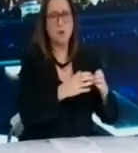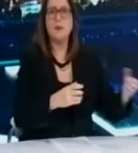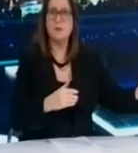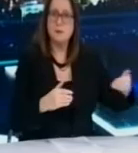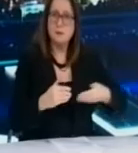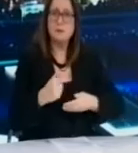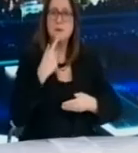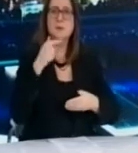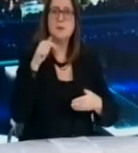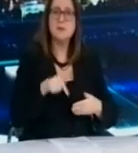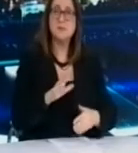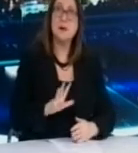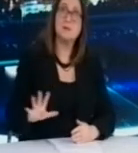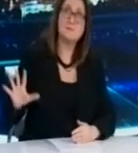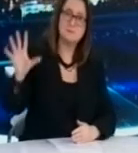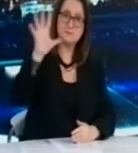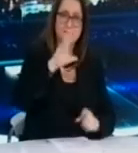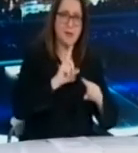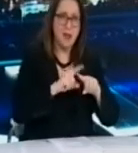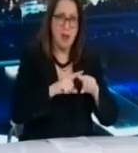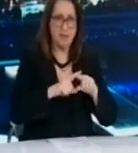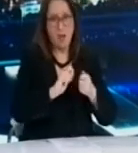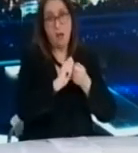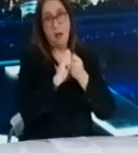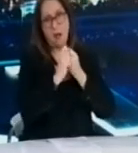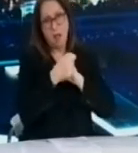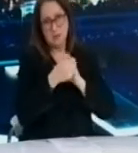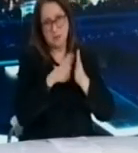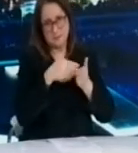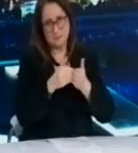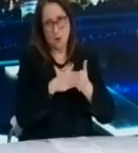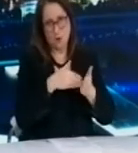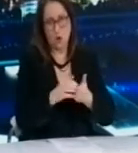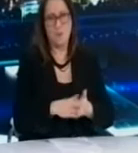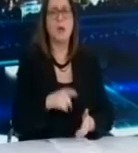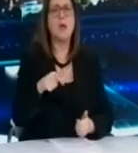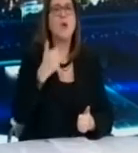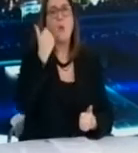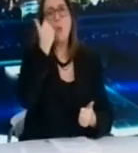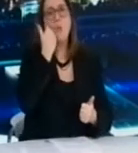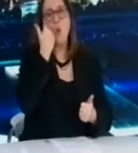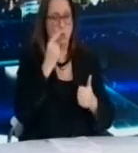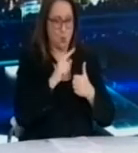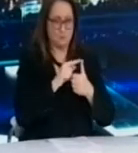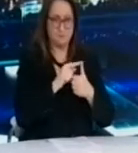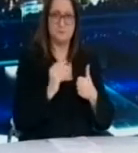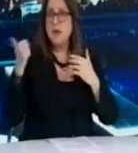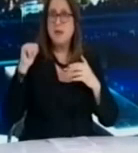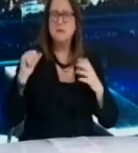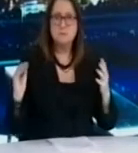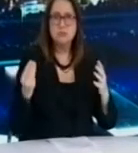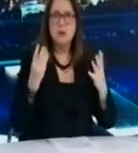Είναι μεγάλη προσοχή για τους κατοίκους του Δήμου Αρταίων όπου τα κρούσματα μέσα σε μία εβδομάδα εξαπλασιάστηκαν.